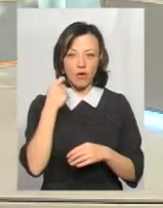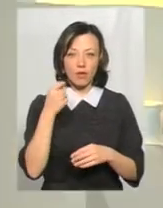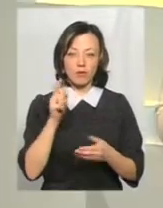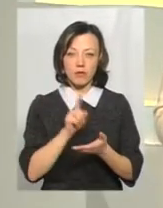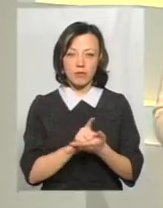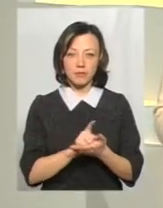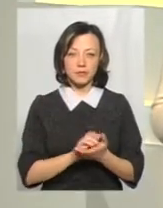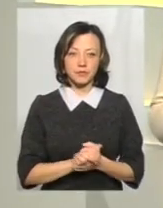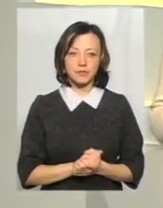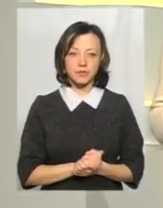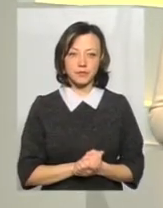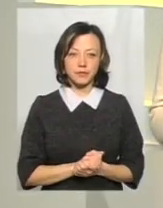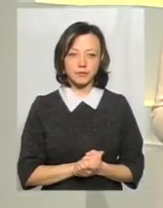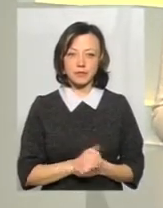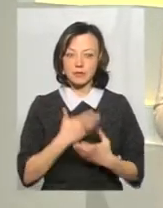що глядач питав? Ні, немає.